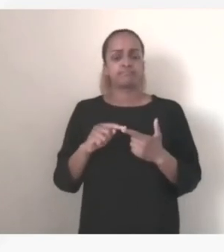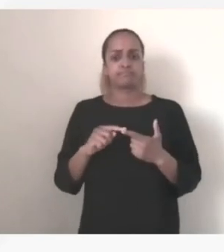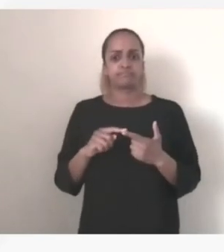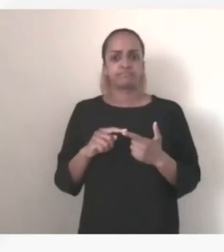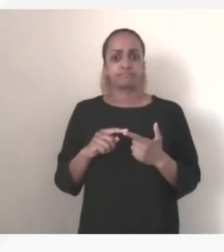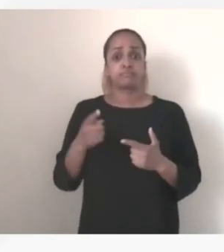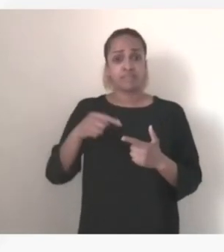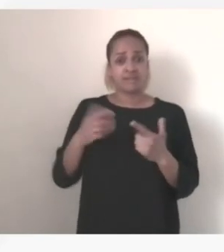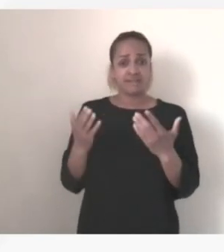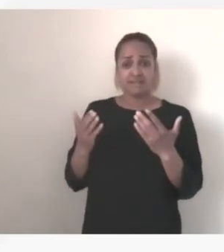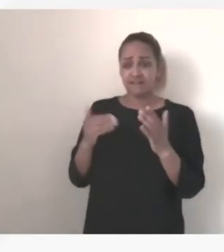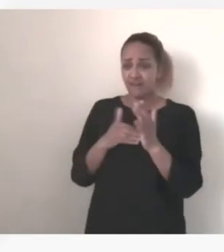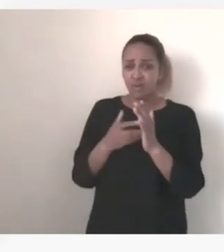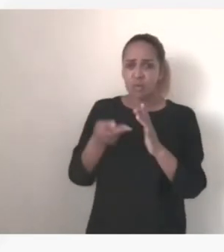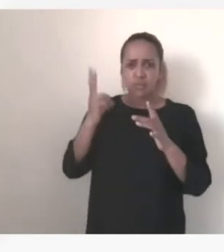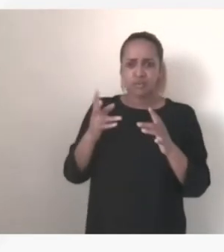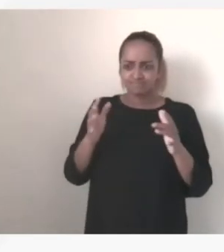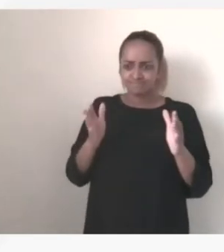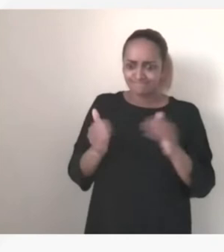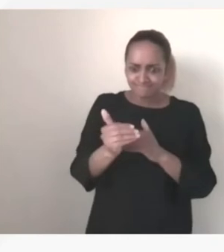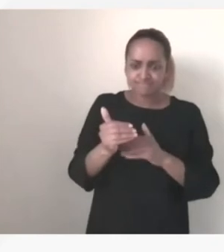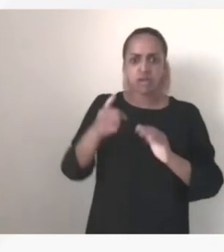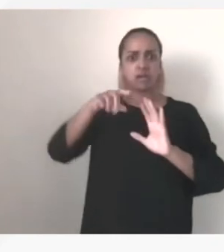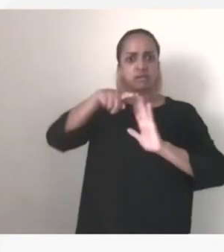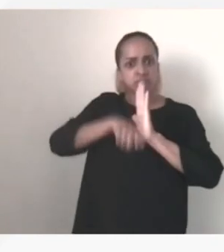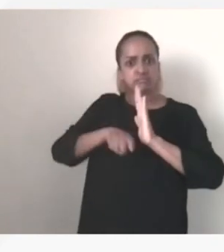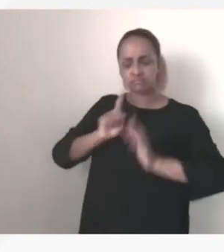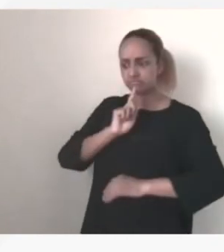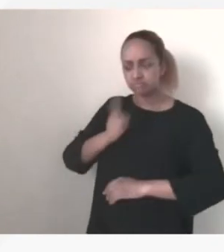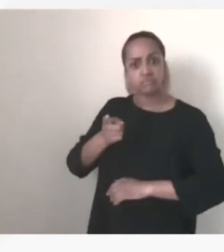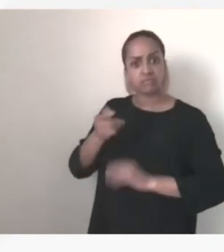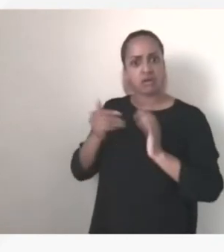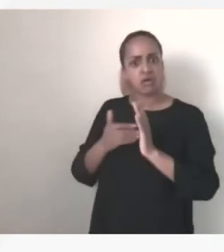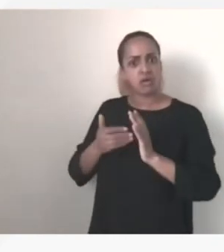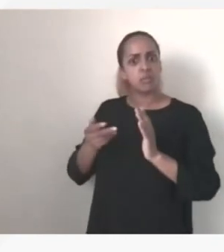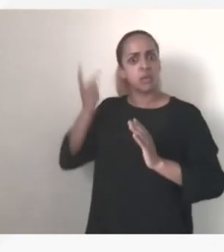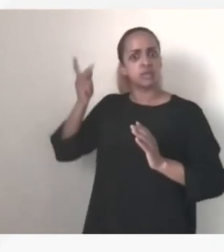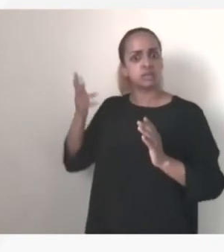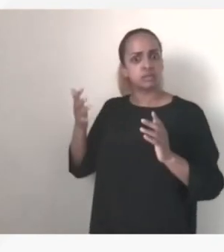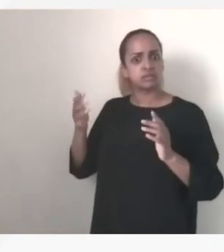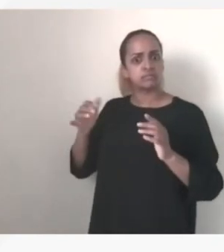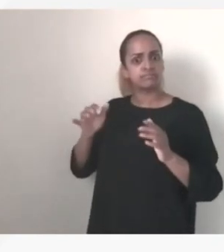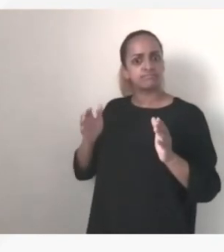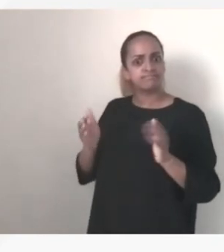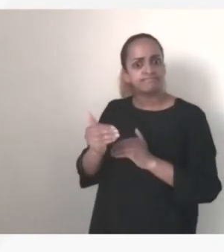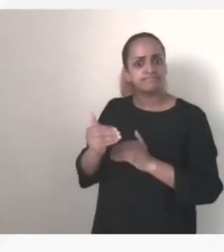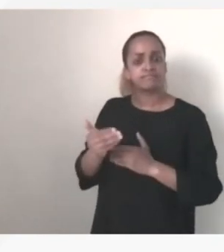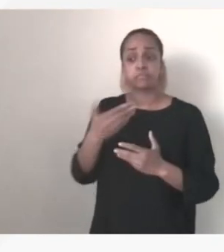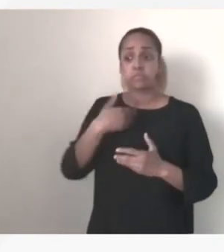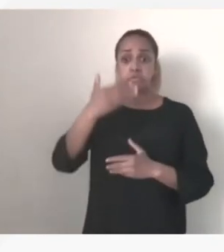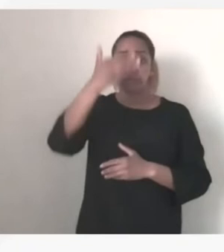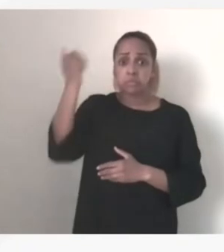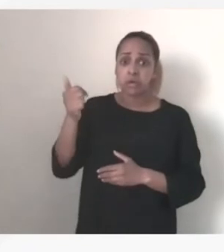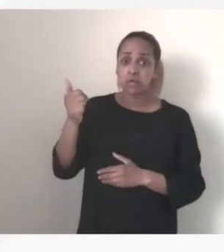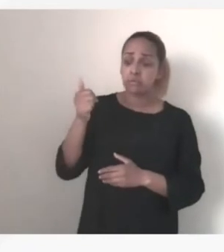renforcer ses obligations et donc je ne suis pas sûr à quoi vous faites référence sur le mapping